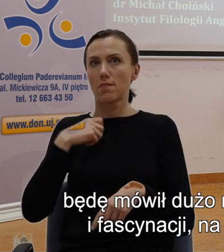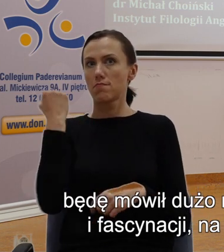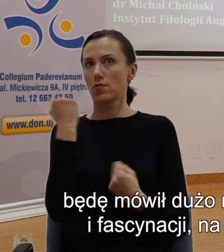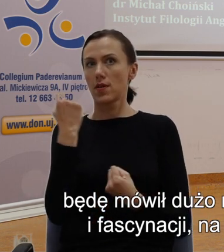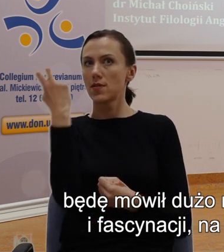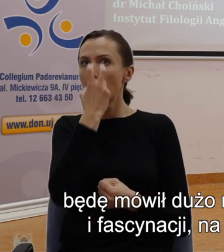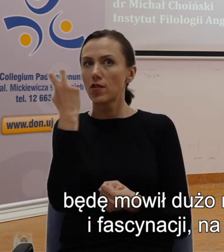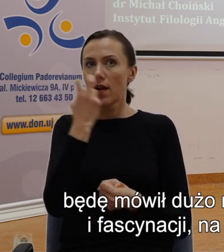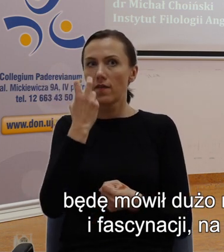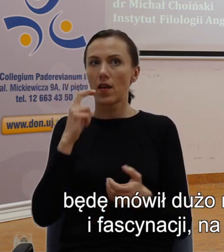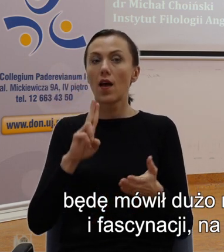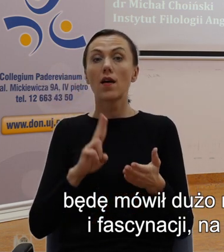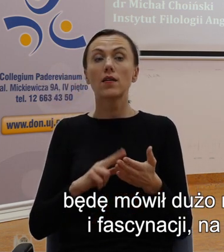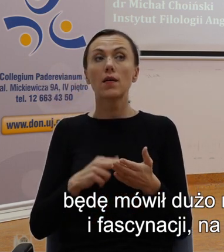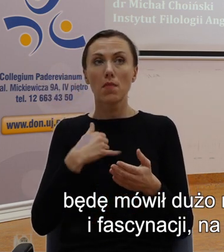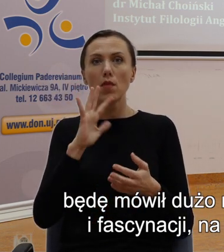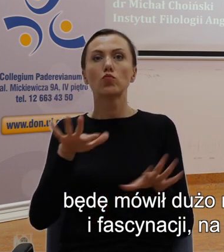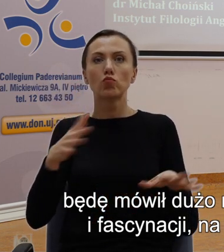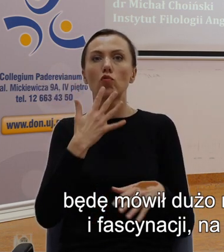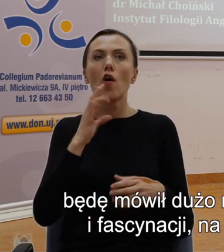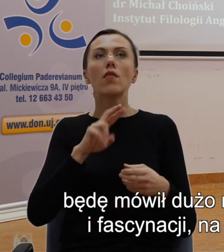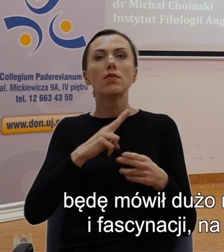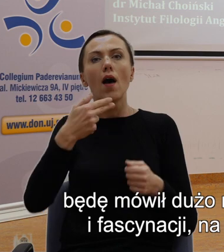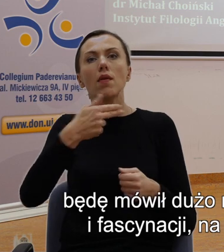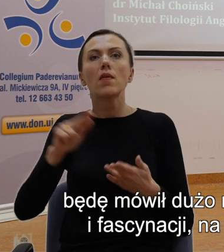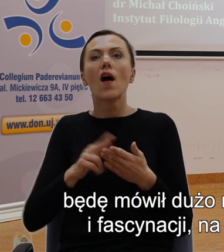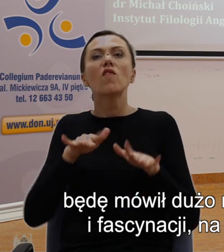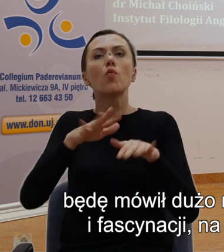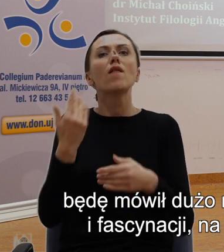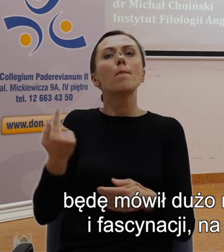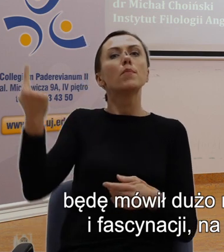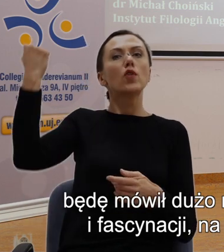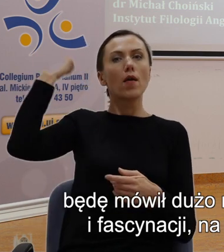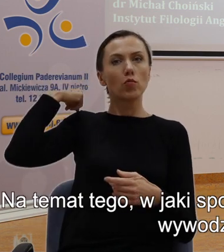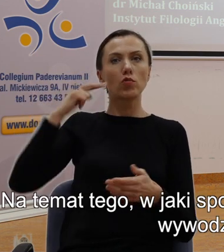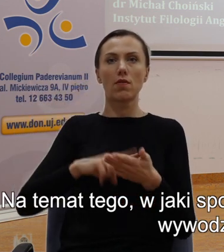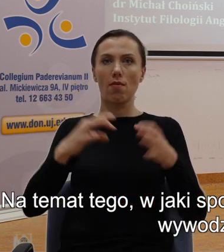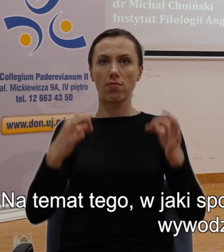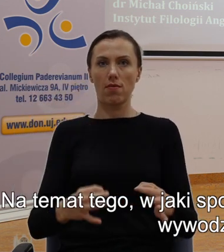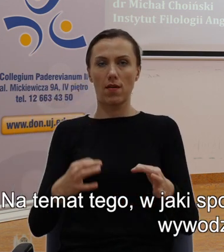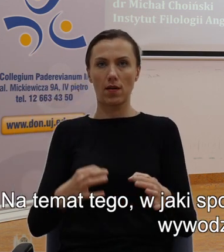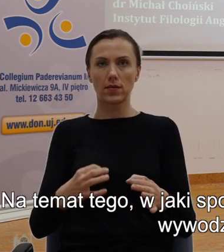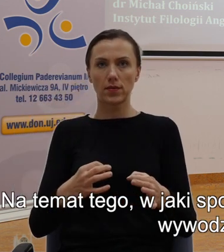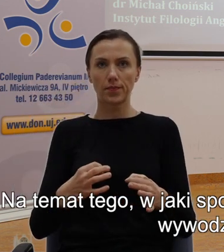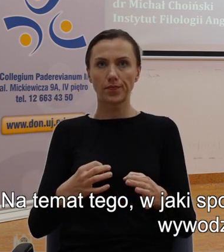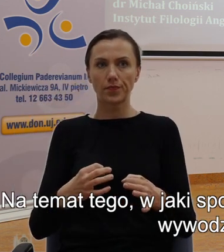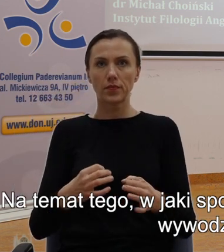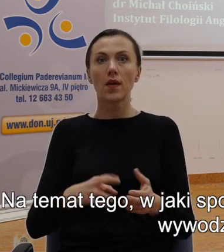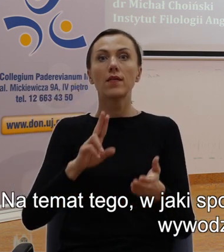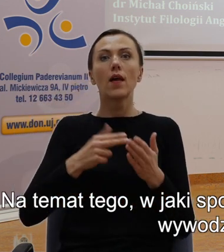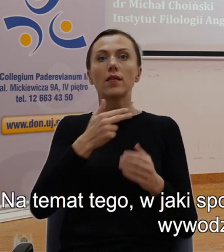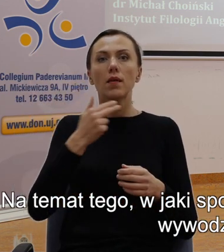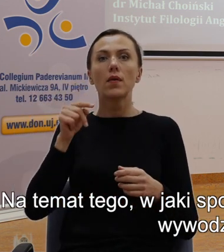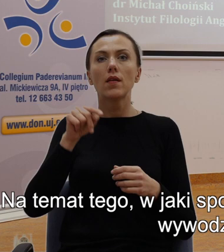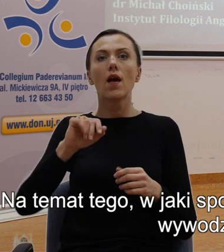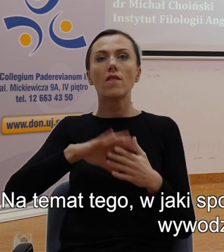na temat wpływu przeszłości na chwilę obecną, na temat tego, w